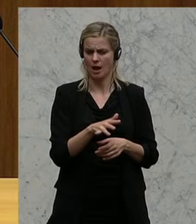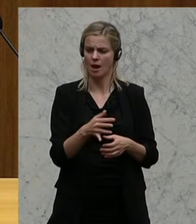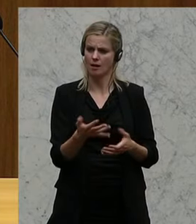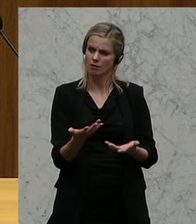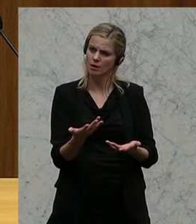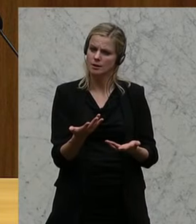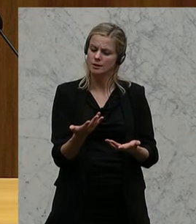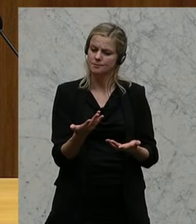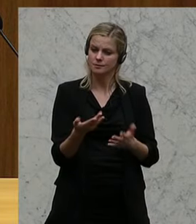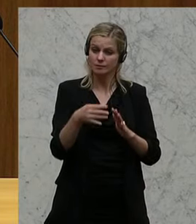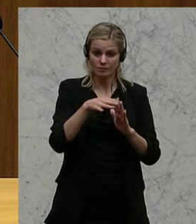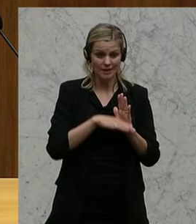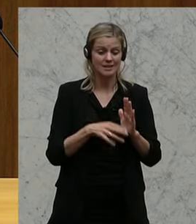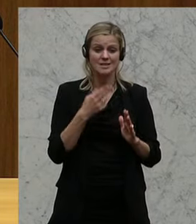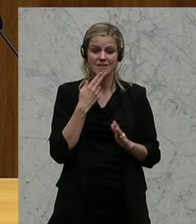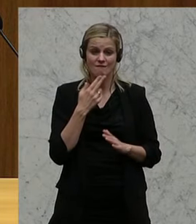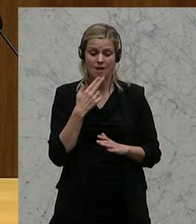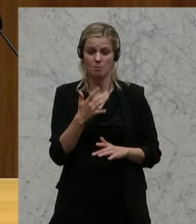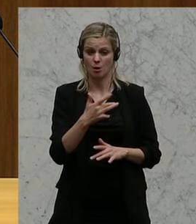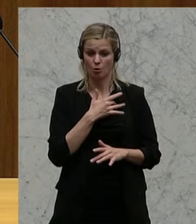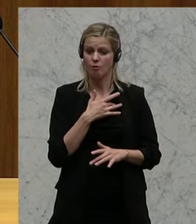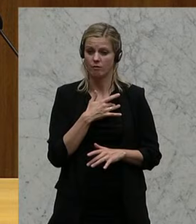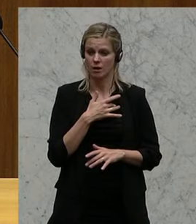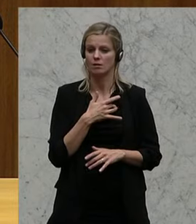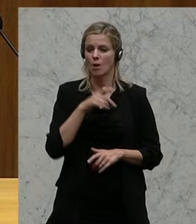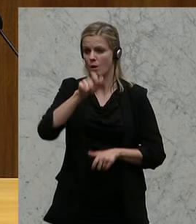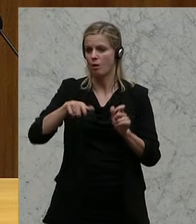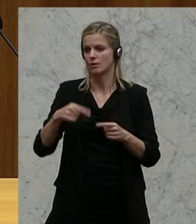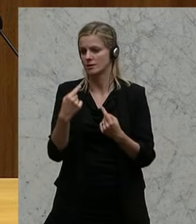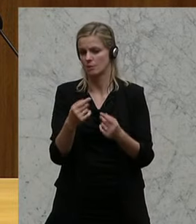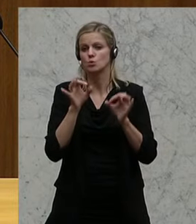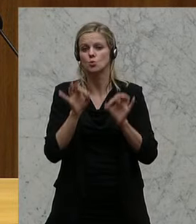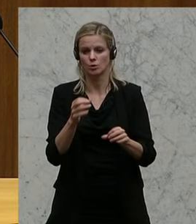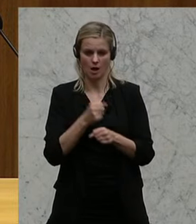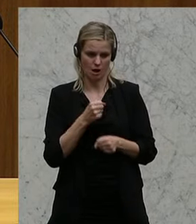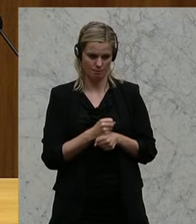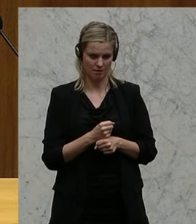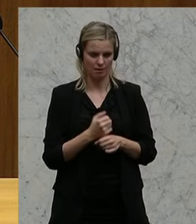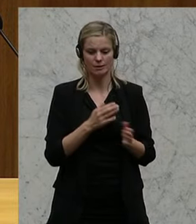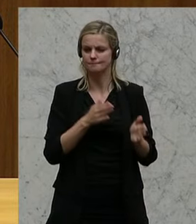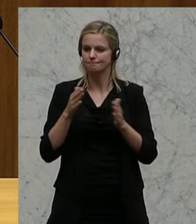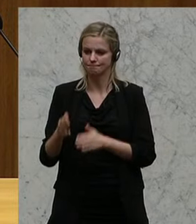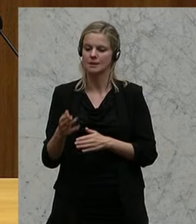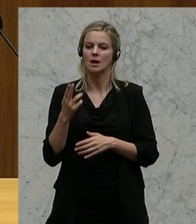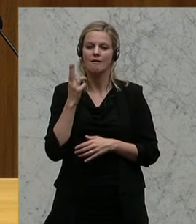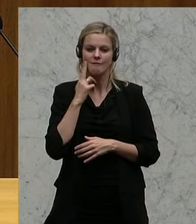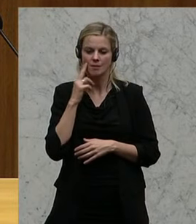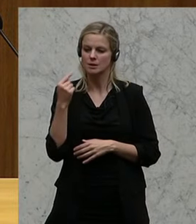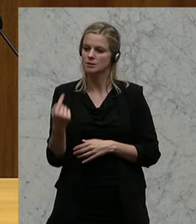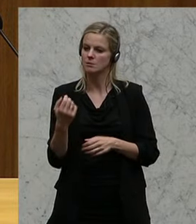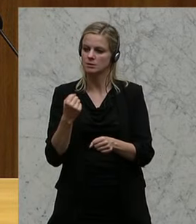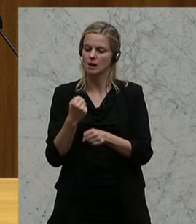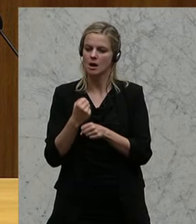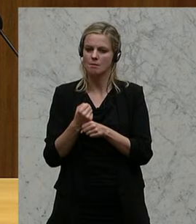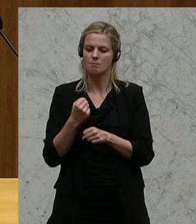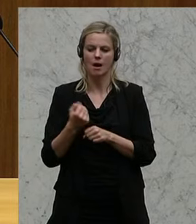Getroffen werden mit dem Gesetz wieder jene, die gut arbeiten. Und jetzt gehen wir zu den Firmen, die beispielsweise Lohn- und Sozialdumping betreiben.